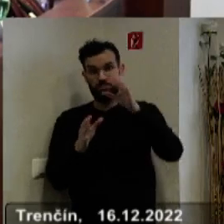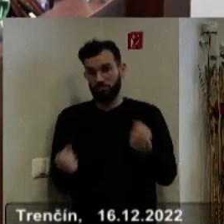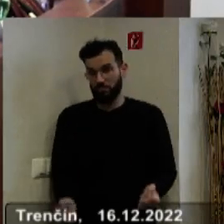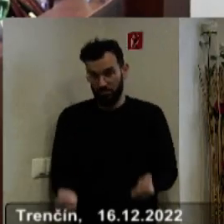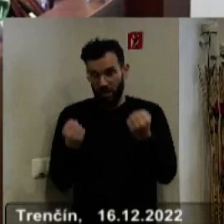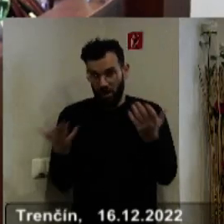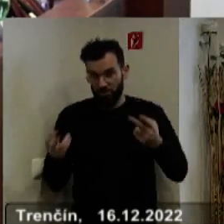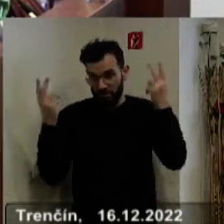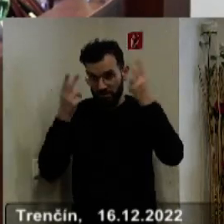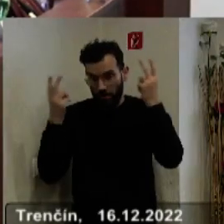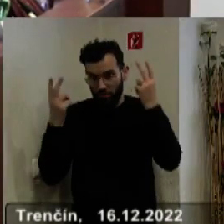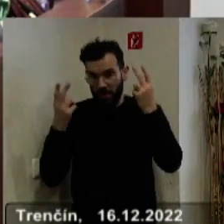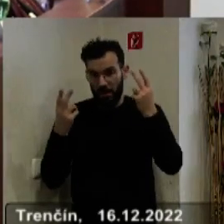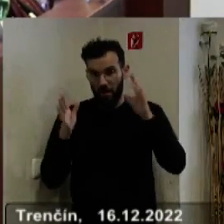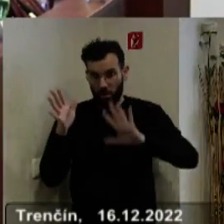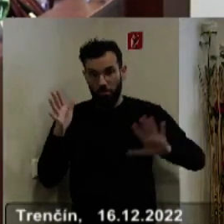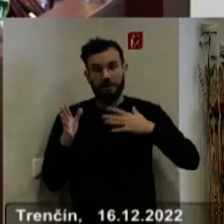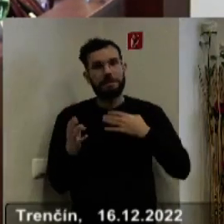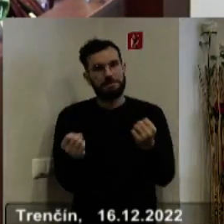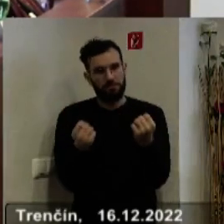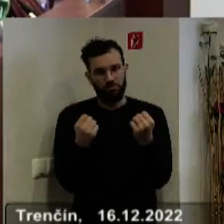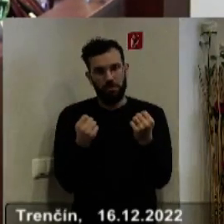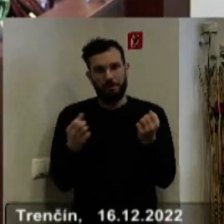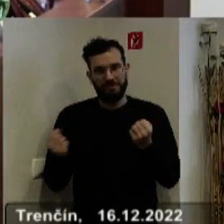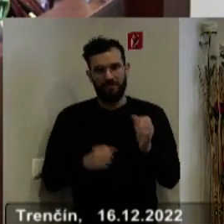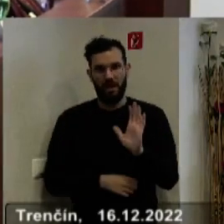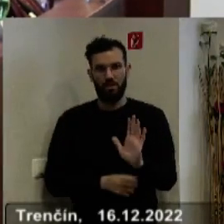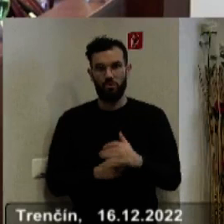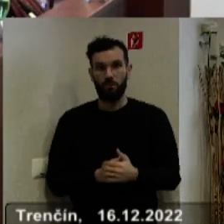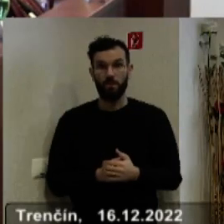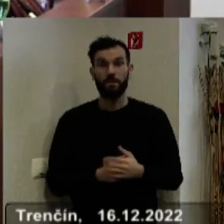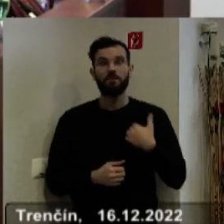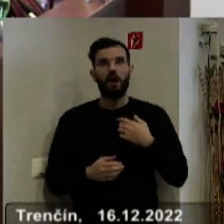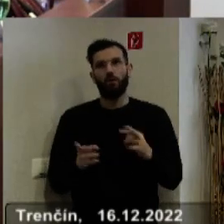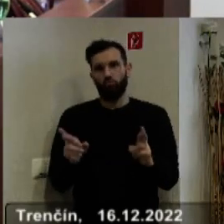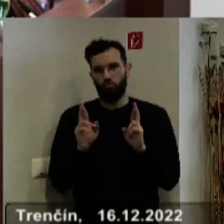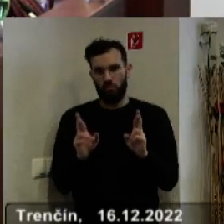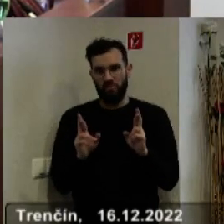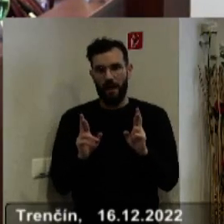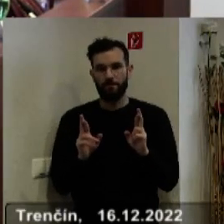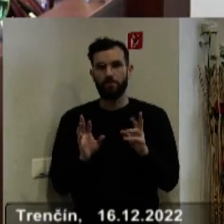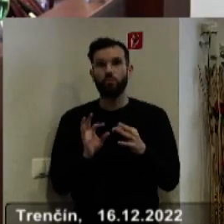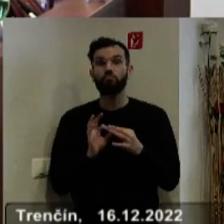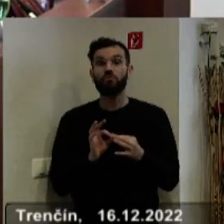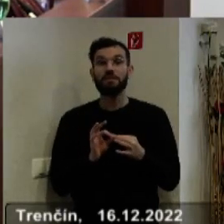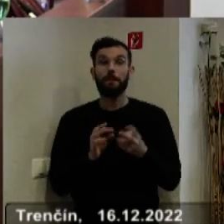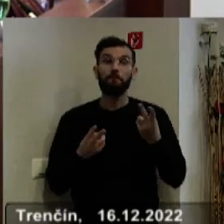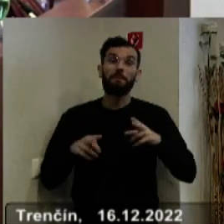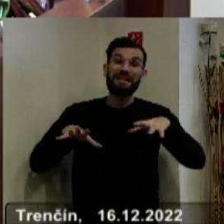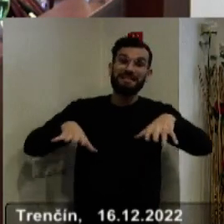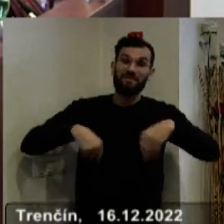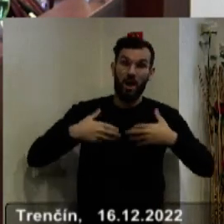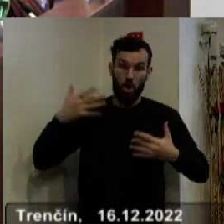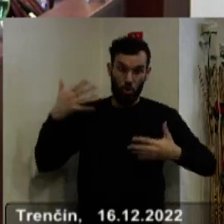územných miestných samozpráv. Držím im palce, aby to zvládli a prajem si, aby atmosféra pri schvaľovaní